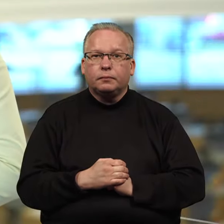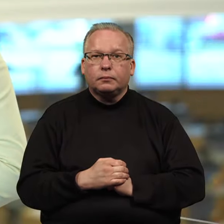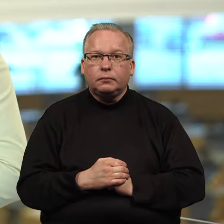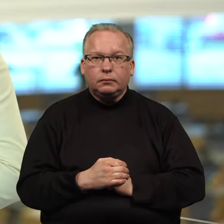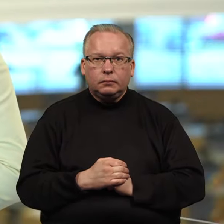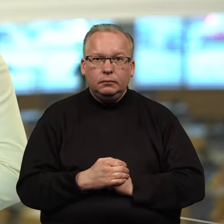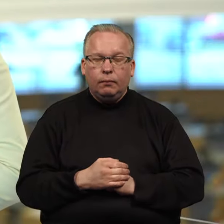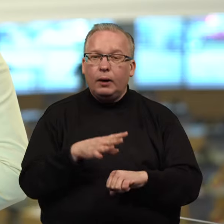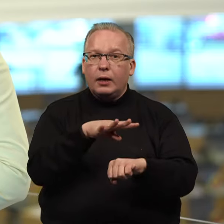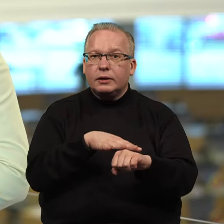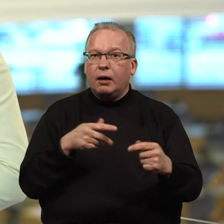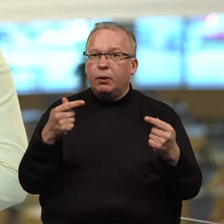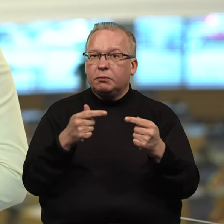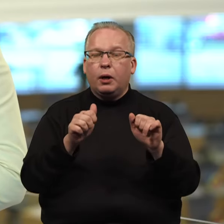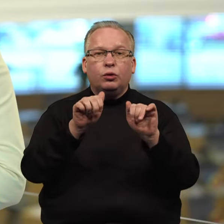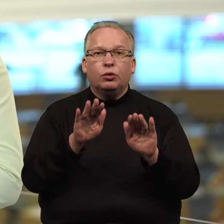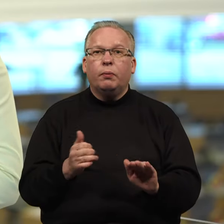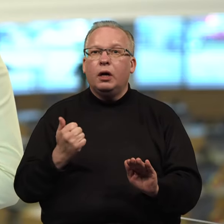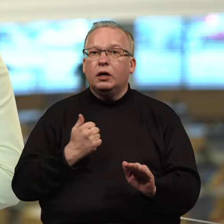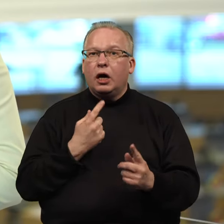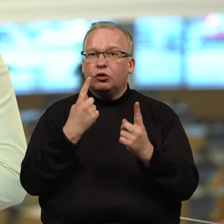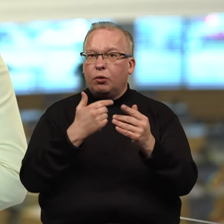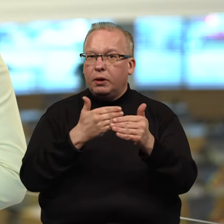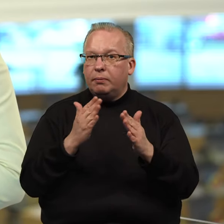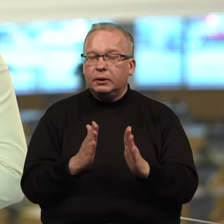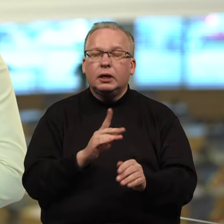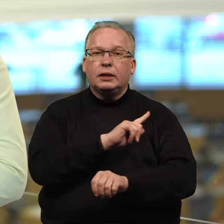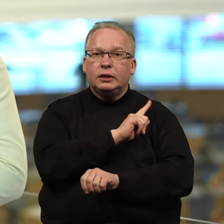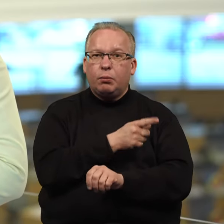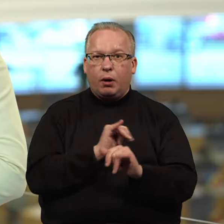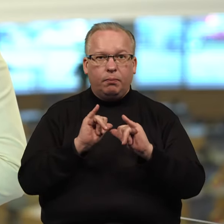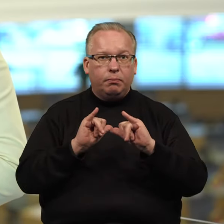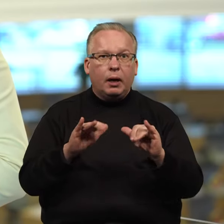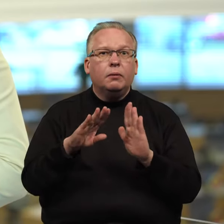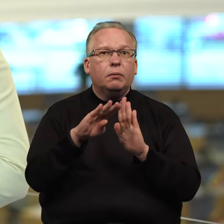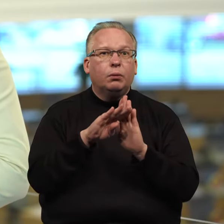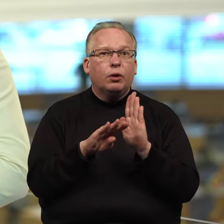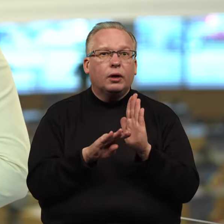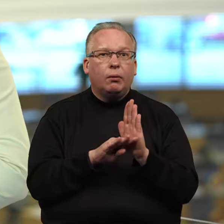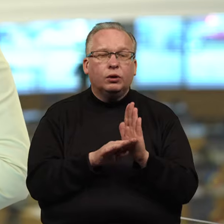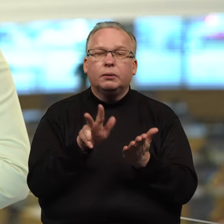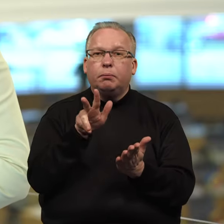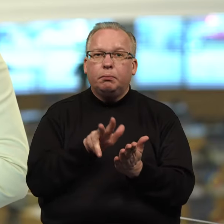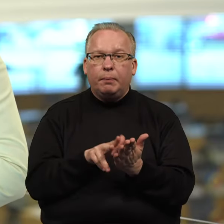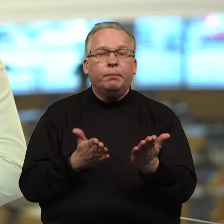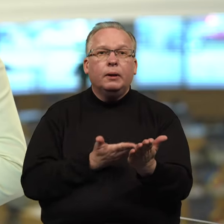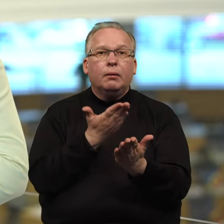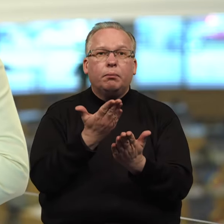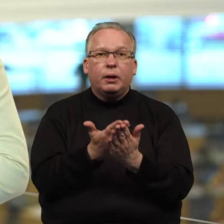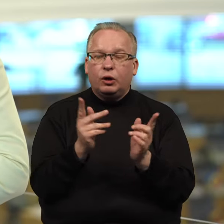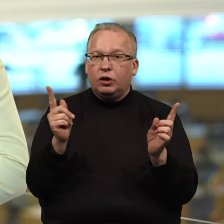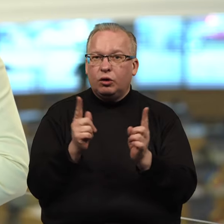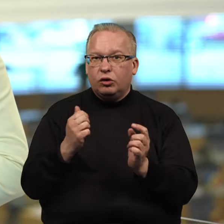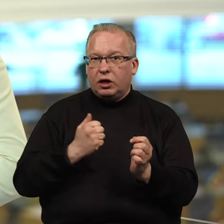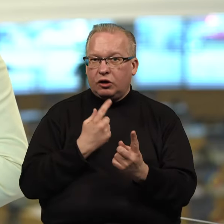Seimas pritarė nutarimui dėl krašto apsaugos sistemos stiprinimo ir plėtros programos patvirtinimo. Jame pristatyta glausta